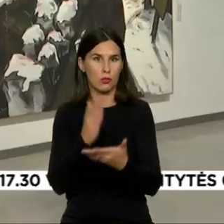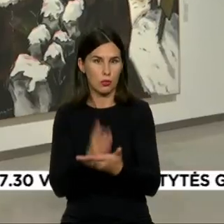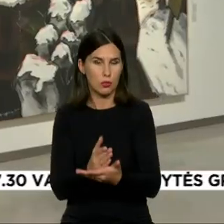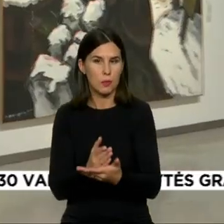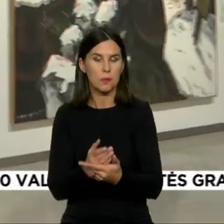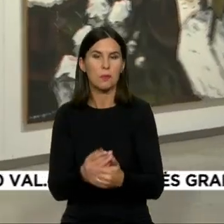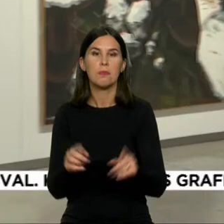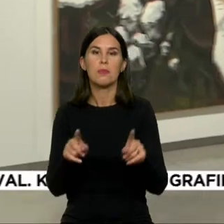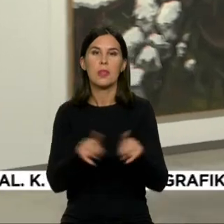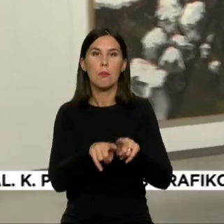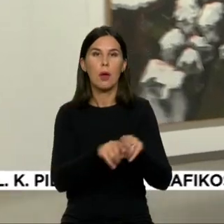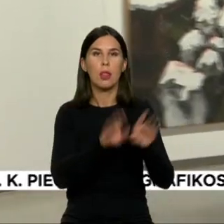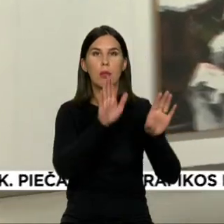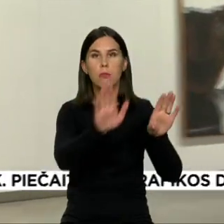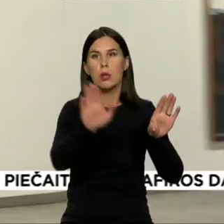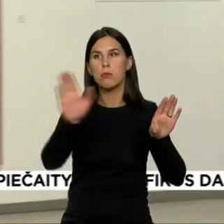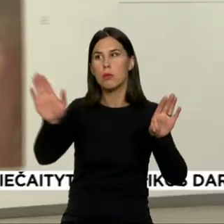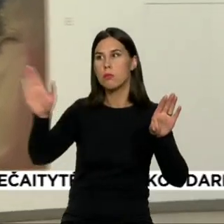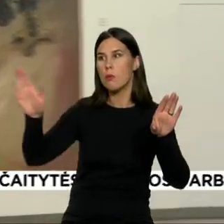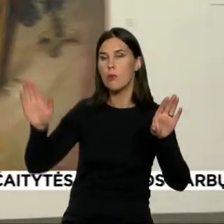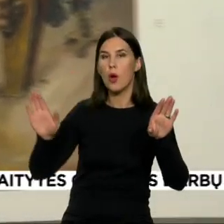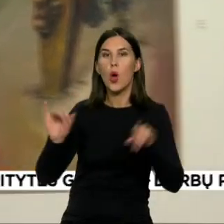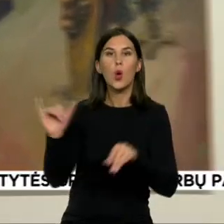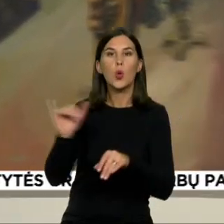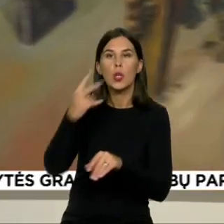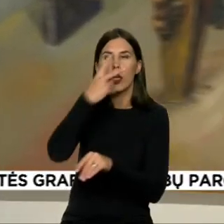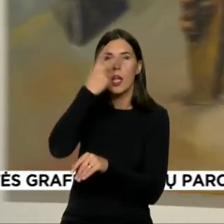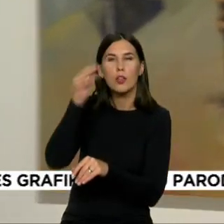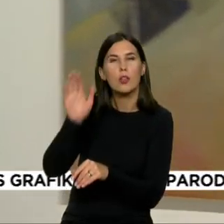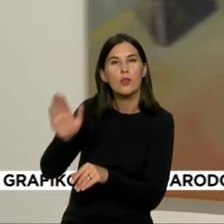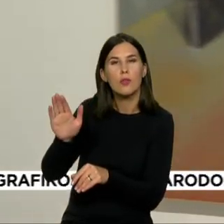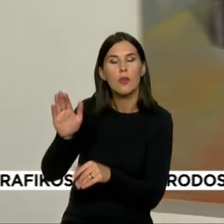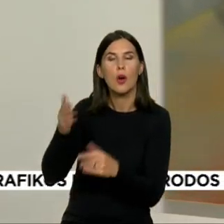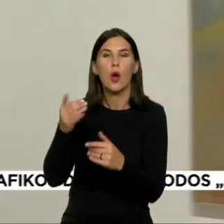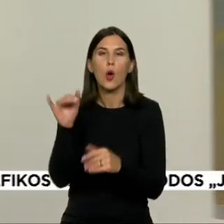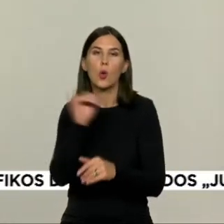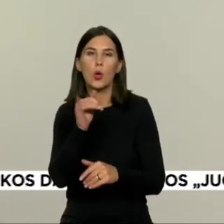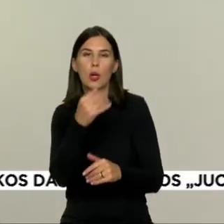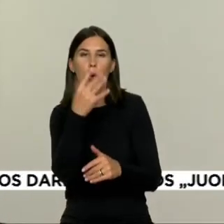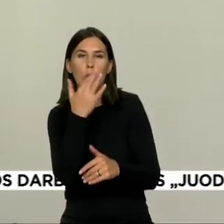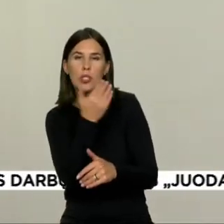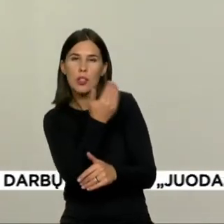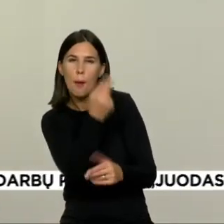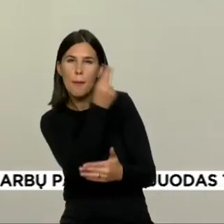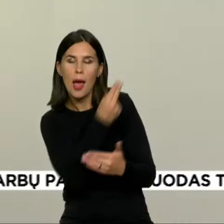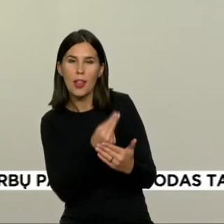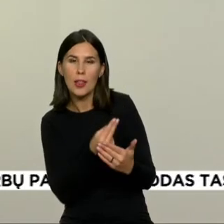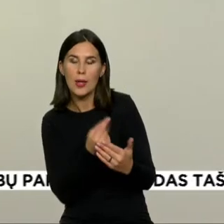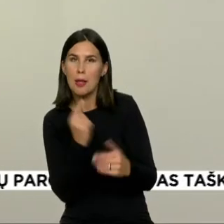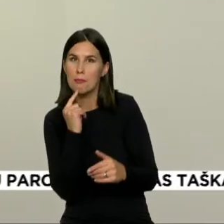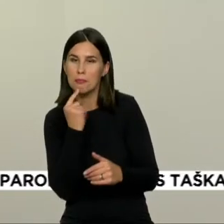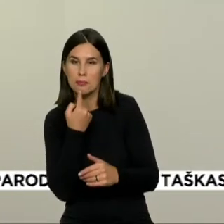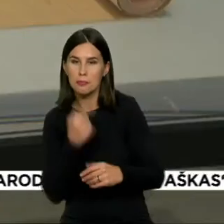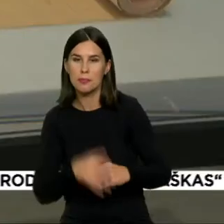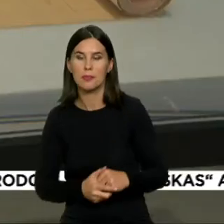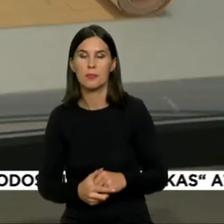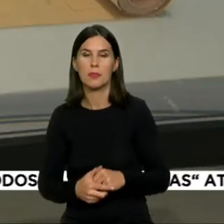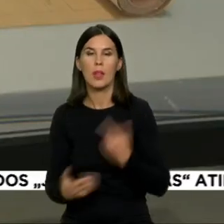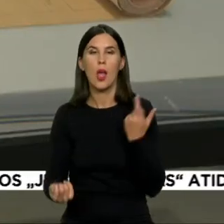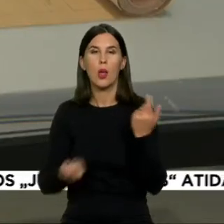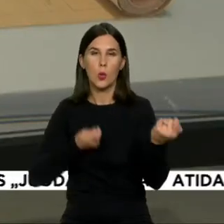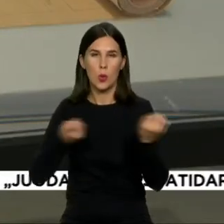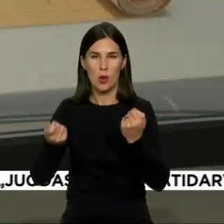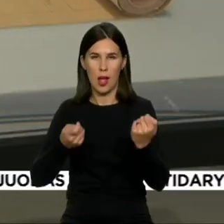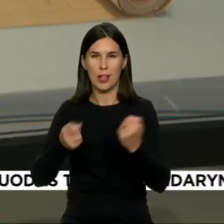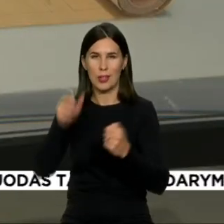sunku atpažinti, kur Lietuvos, kur užsienio menininkų darbai. Vanabės muziejos direktorius ir parodos kuratoris sako, visada